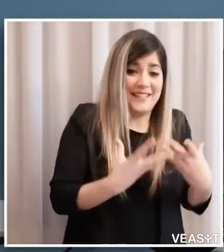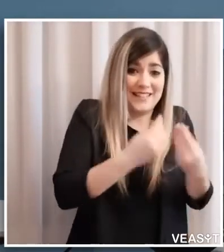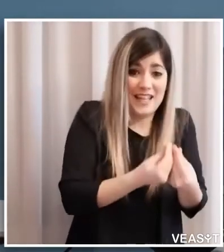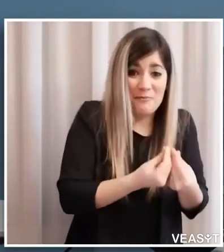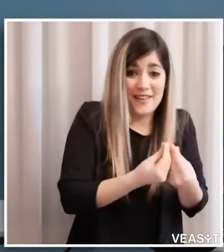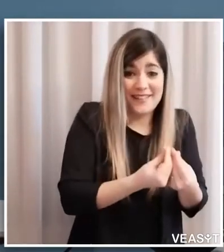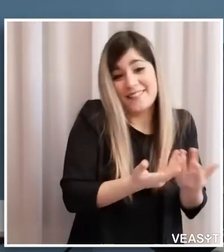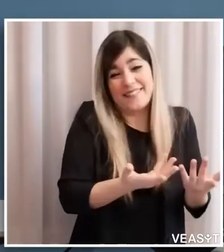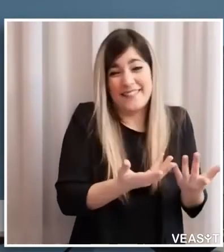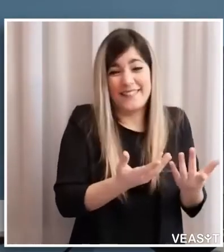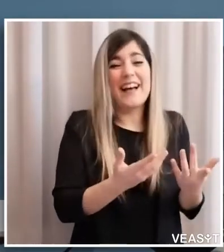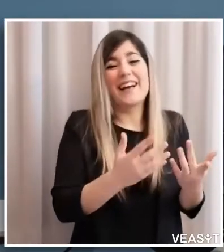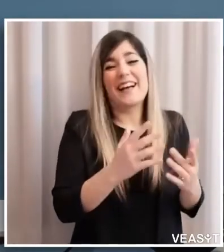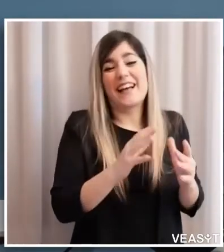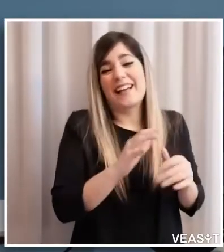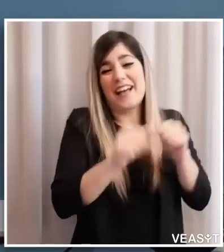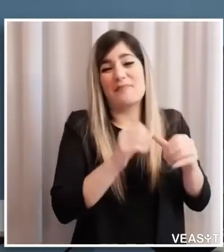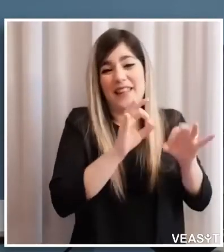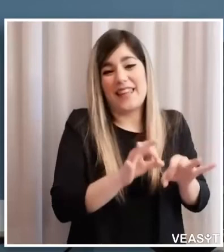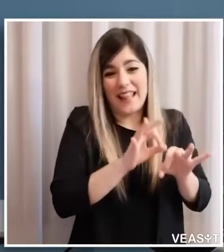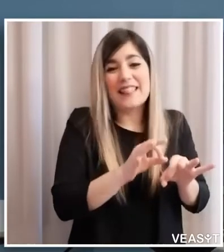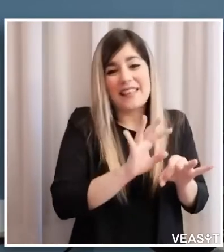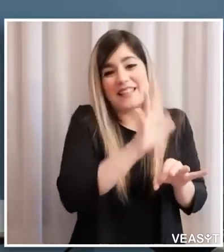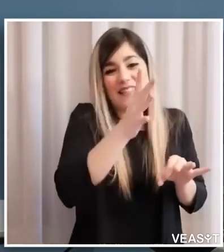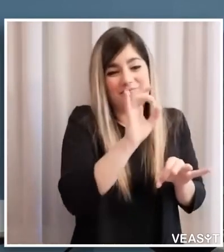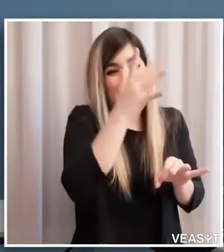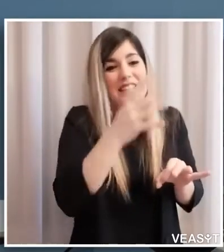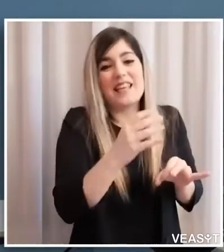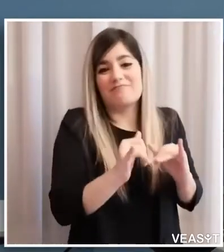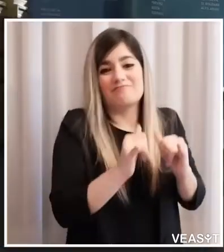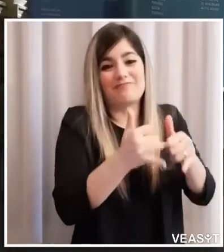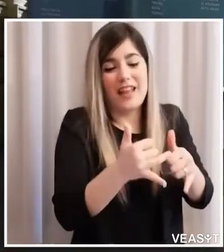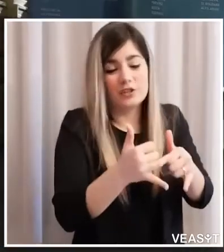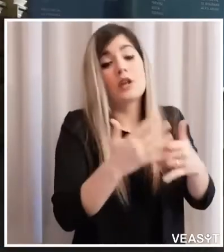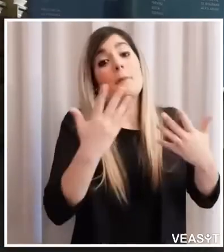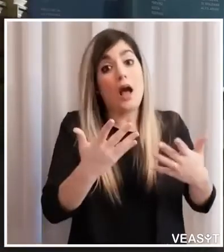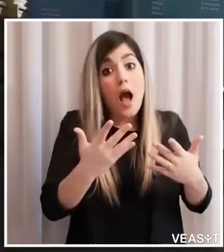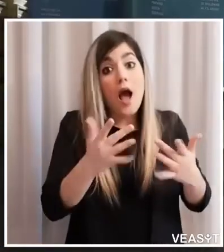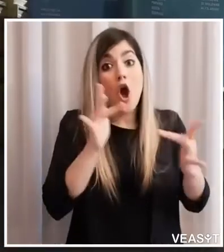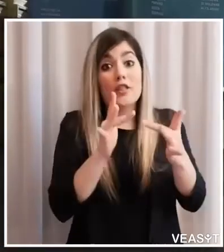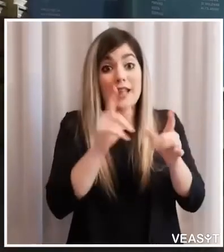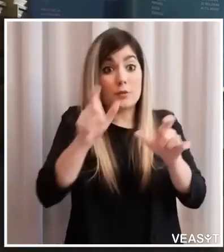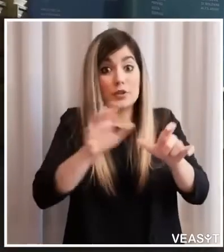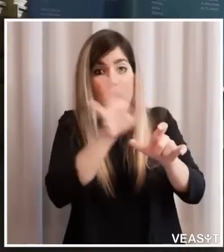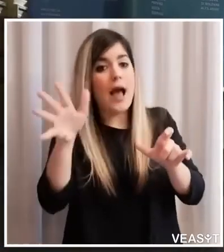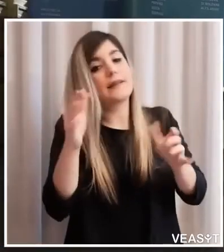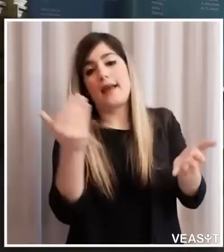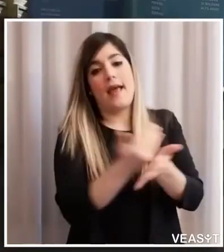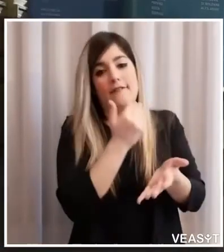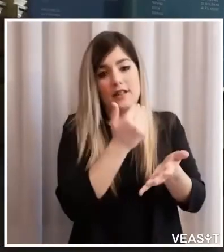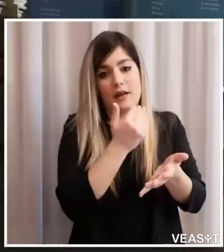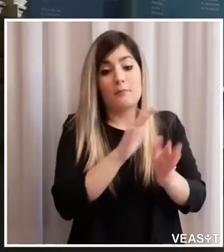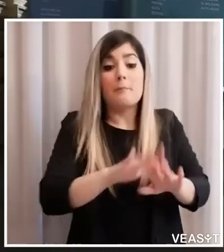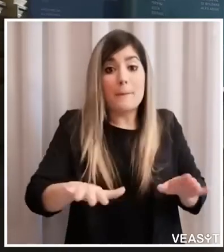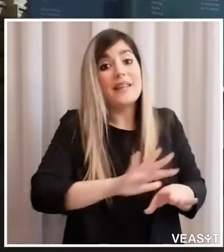rischio del contagio però devono star lontani di nuovo questo è messaggio da tutte le altre persone quando escono anche da altri bambini e bisogna anche fare stare